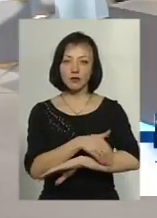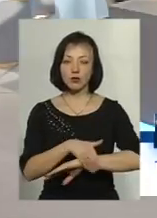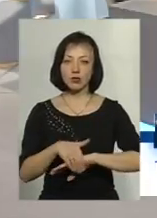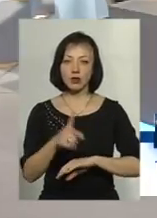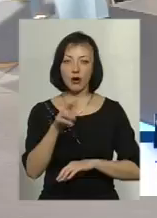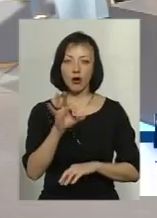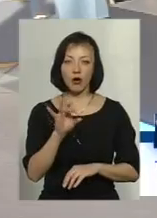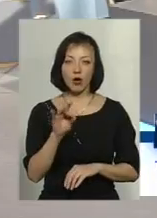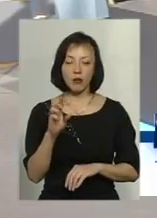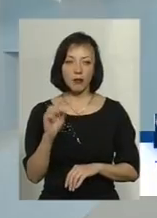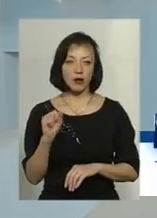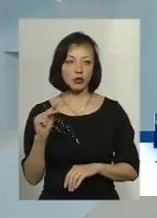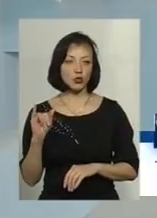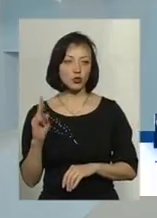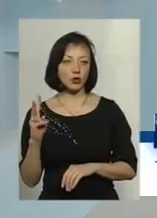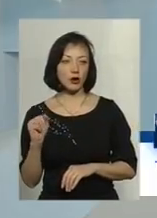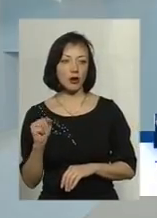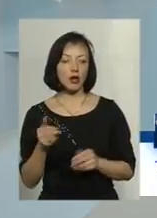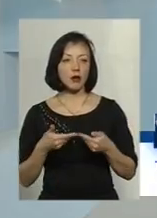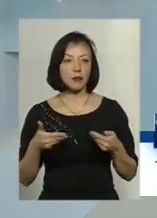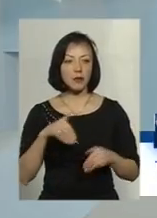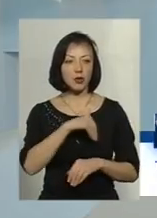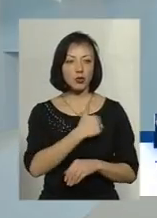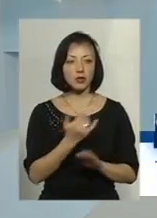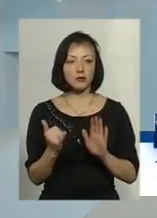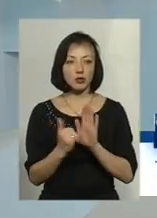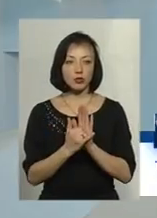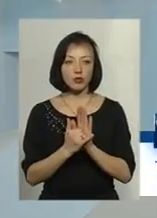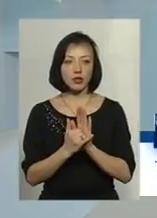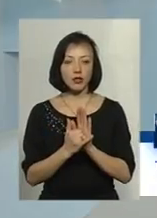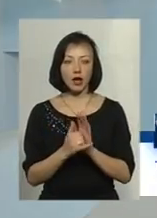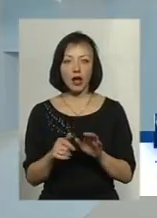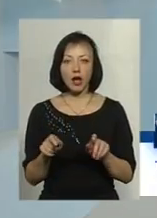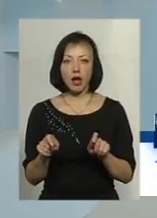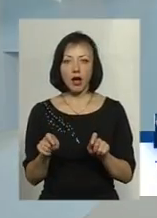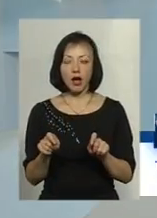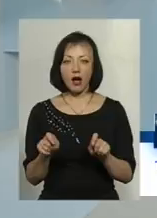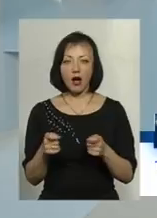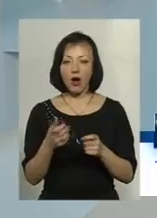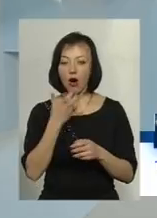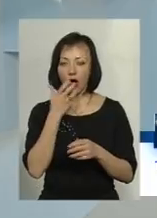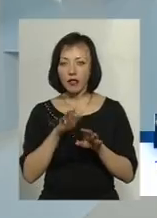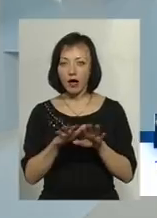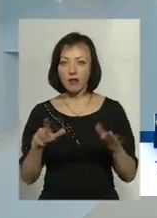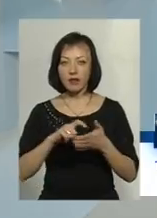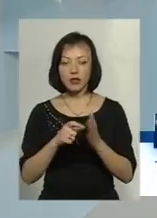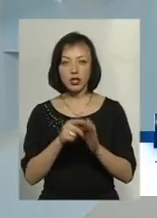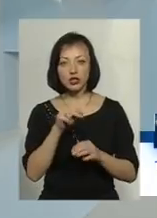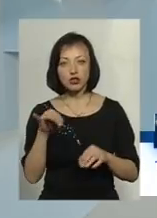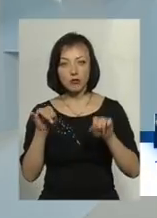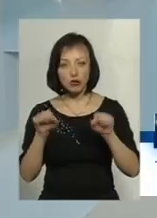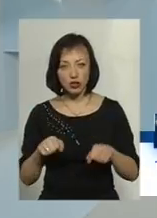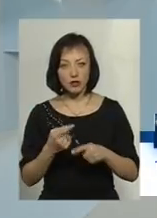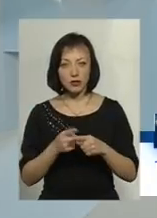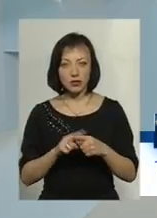Горбанчука. Ми би хотіли встановити котел в квартирі. Чи можливо це